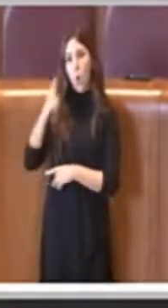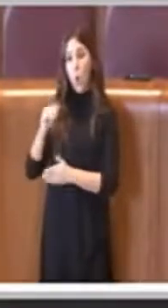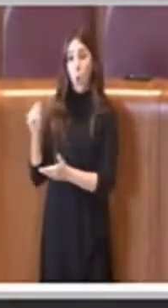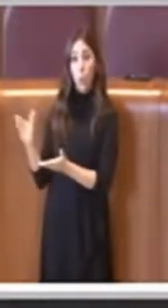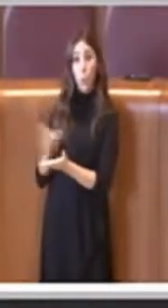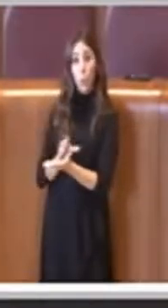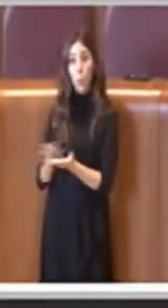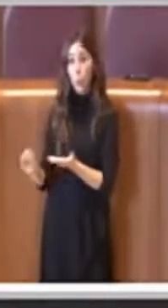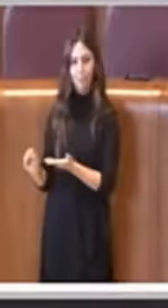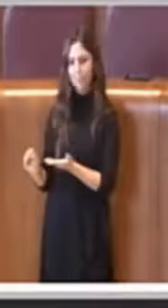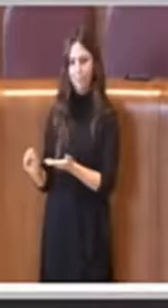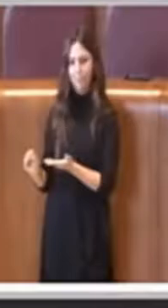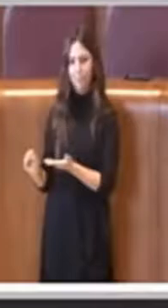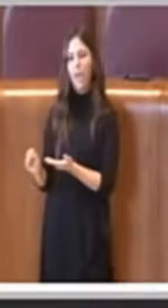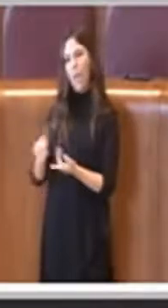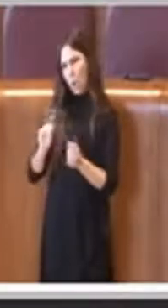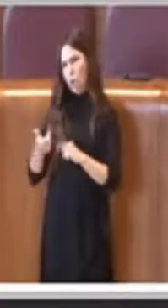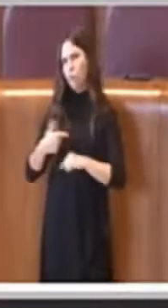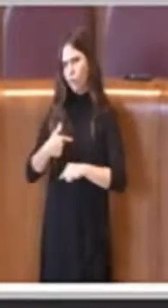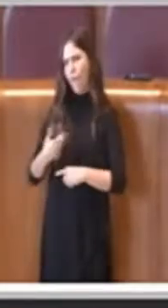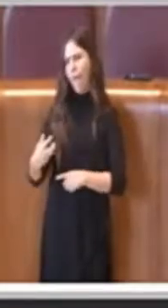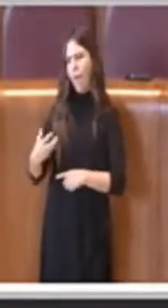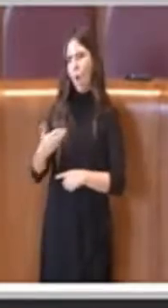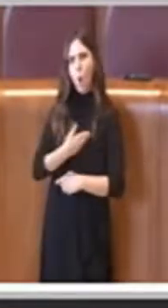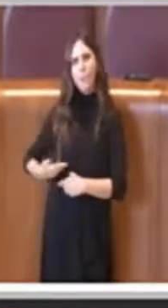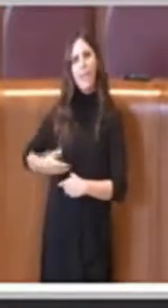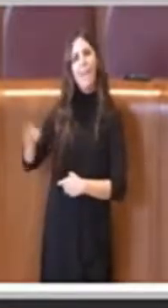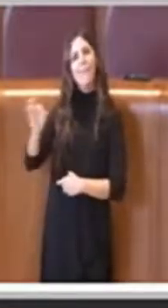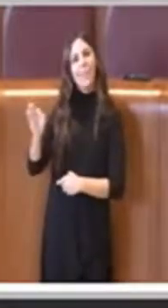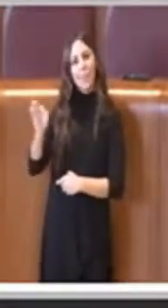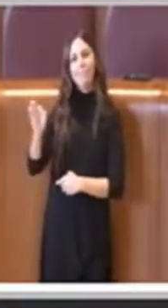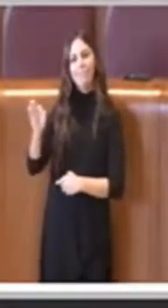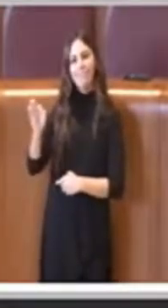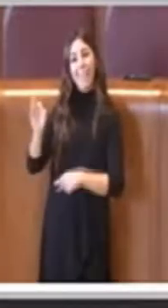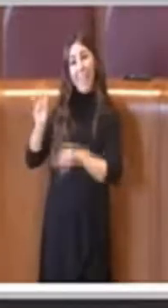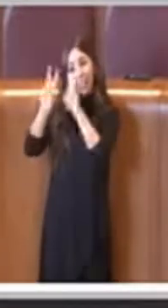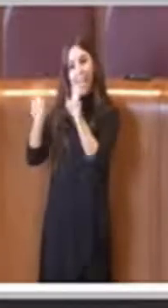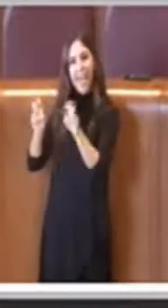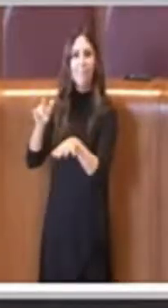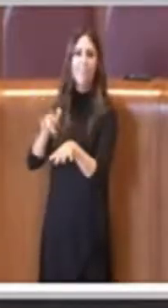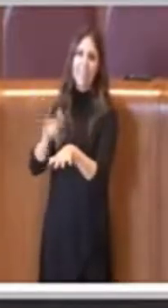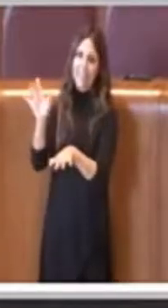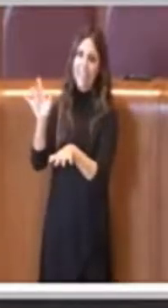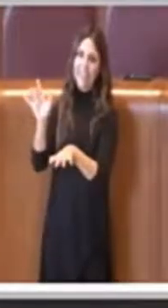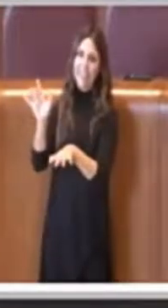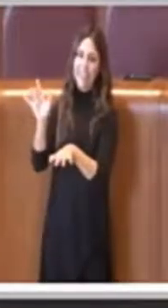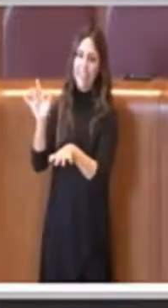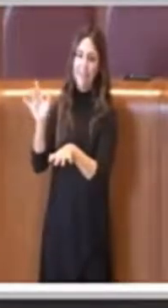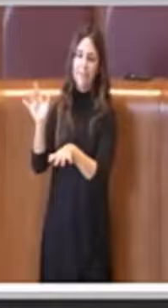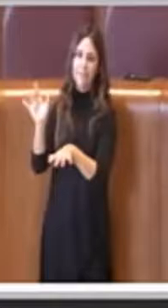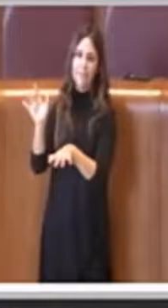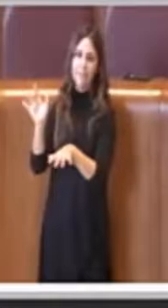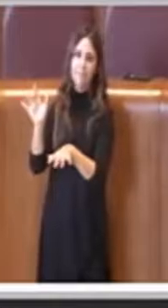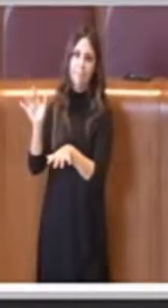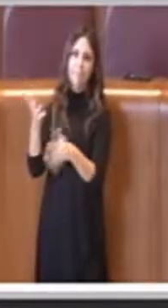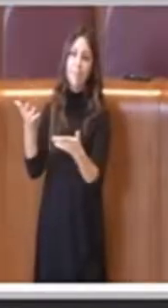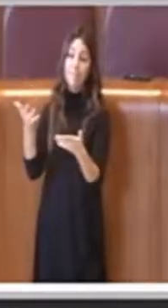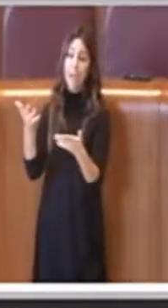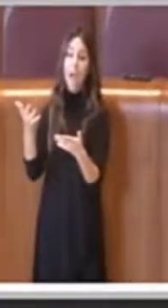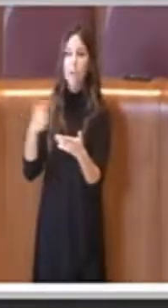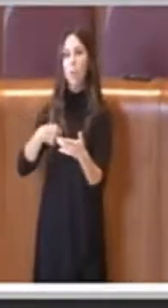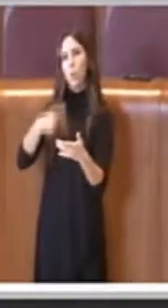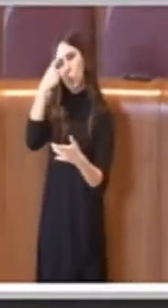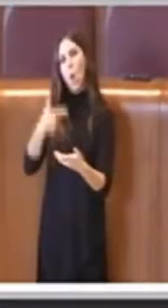consigliere Filomeni che è molto sensibile a questa tematica, ma il Partito Democratico